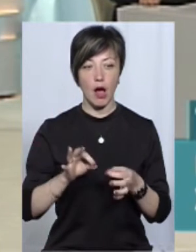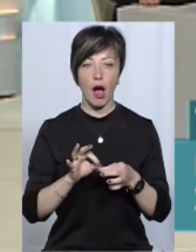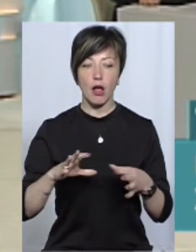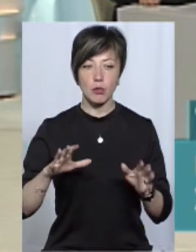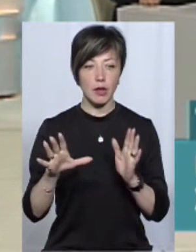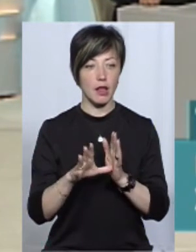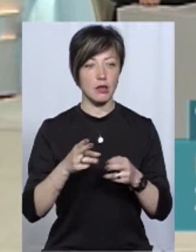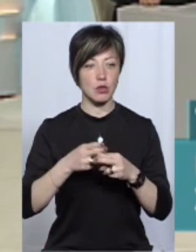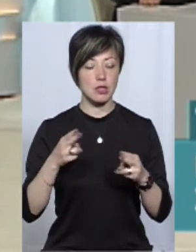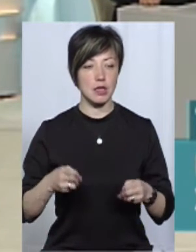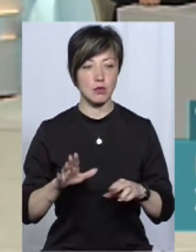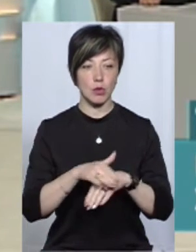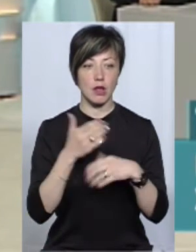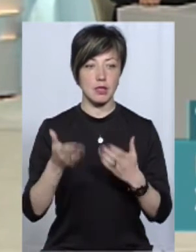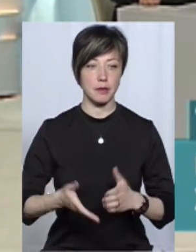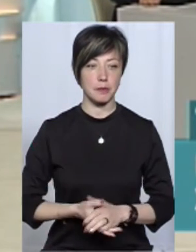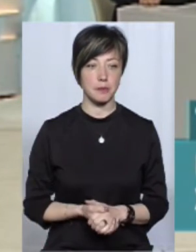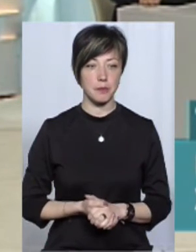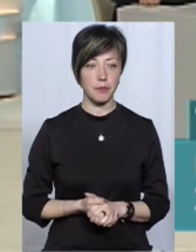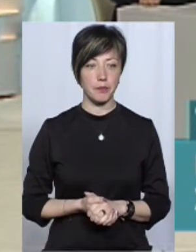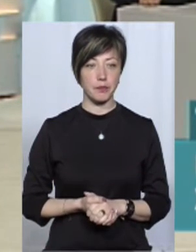атомна станція? Ви, будь ласка.